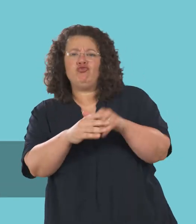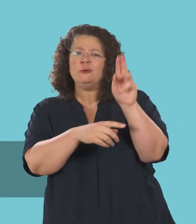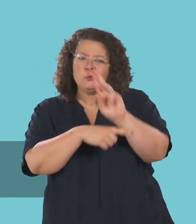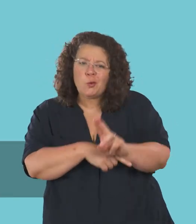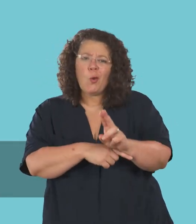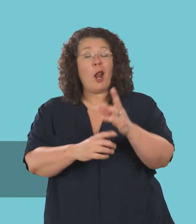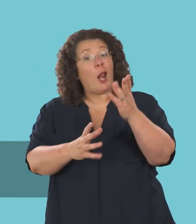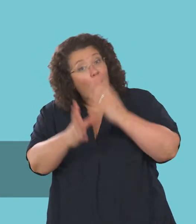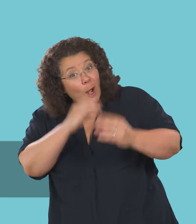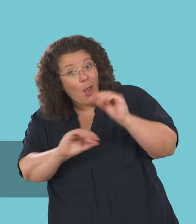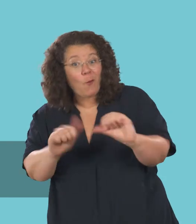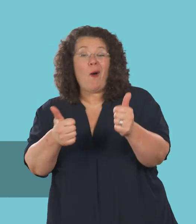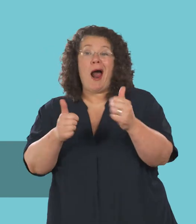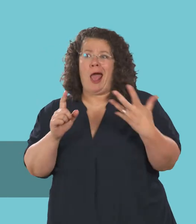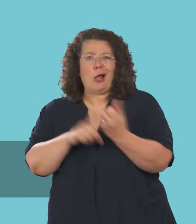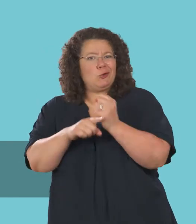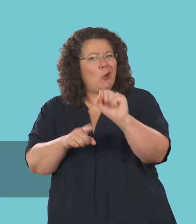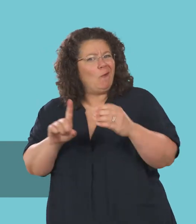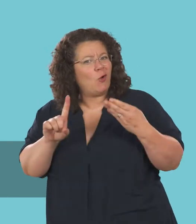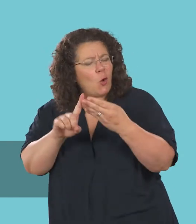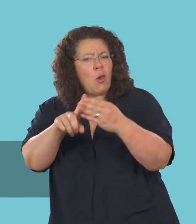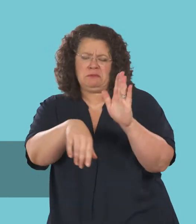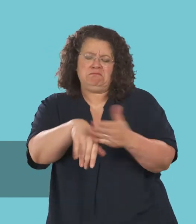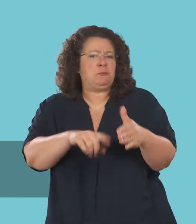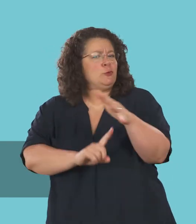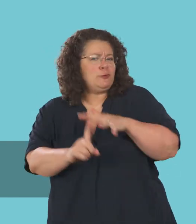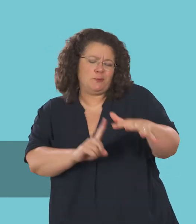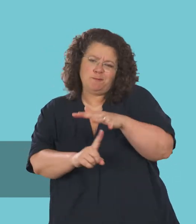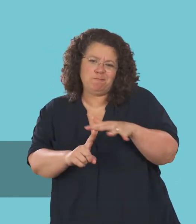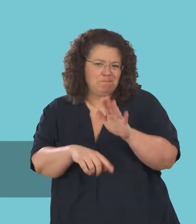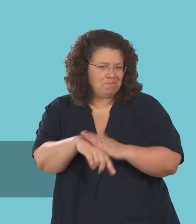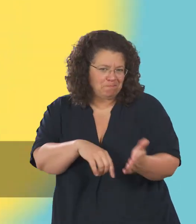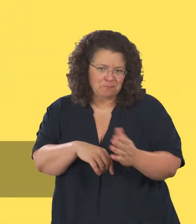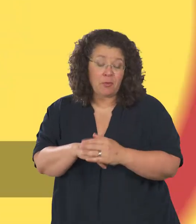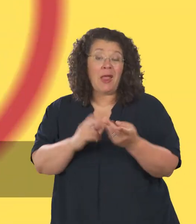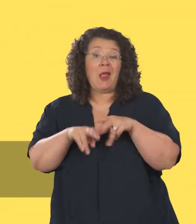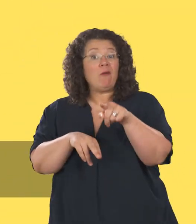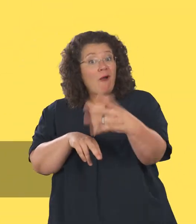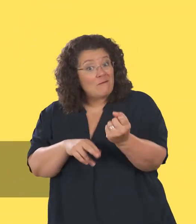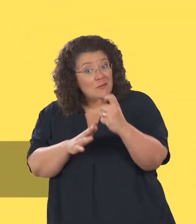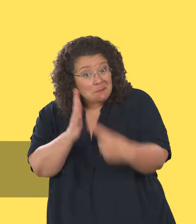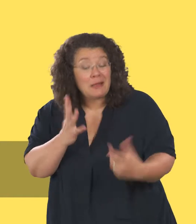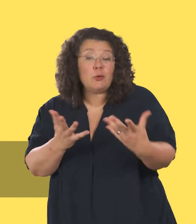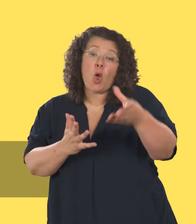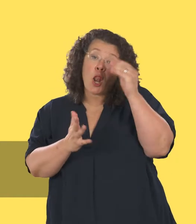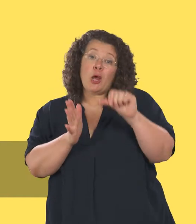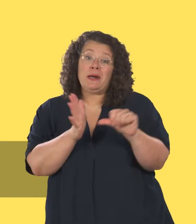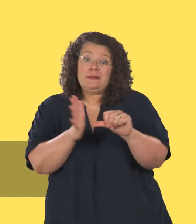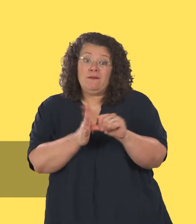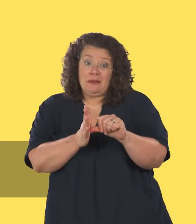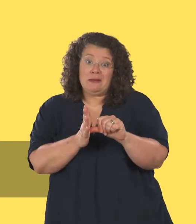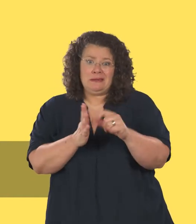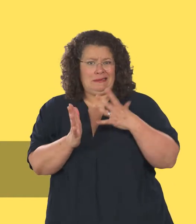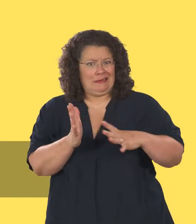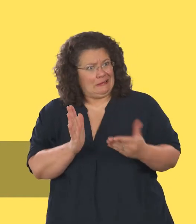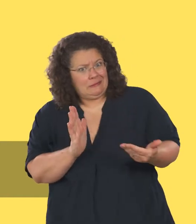yr ysgol, dysgu'n dda a chyflawn i'ch nodau, bydd bynnag fawch amgylchiadau. Os oes gennych chi anabledd neu anhawster dysgu sy'n